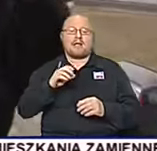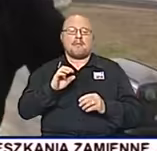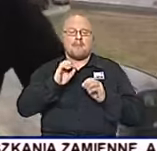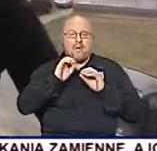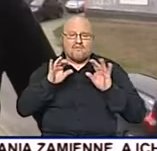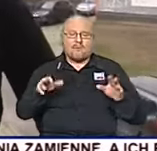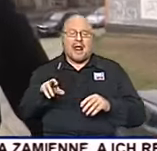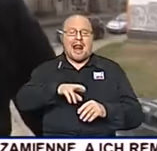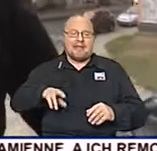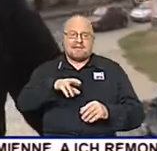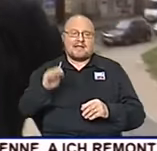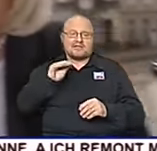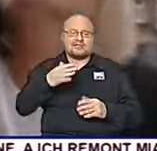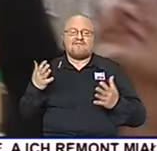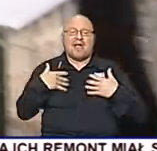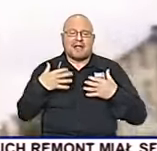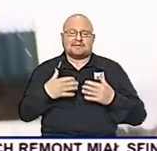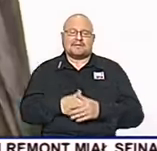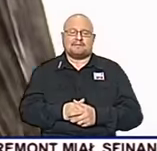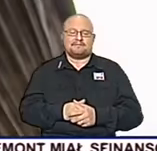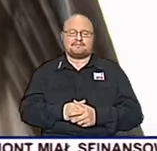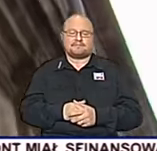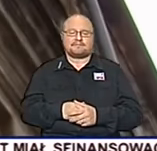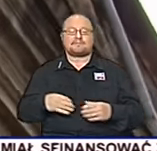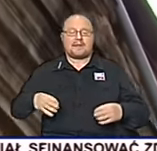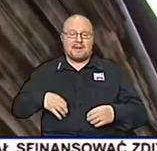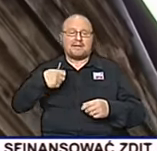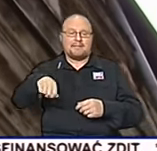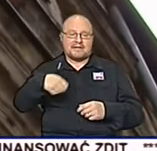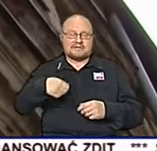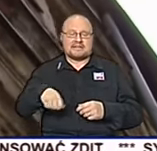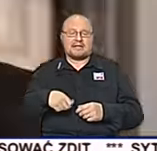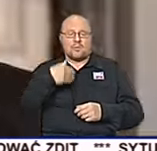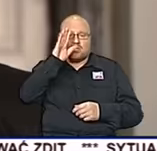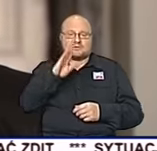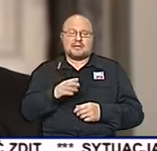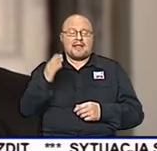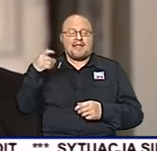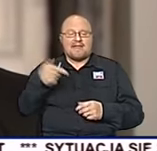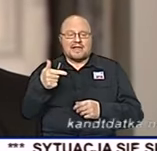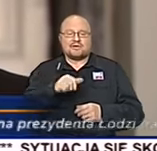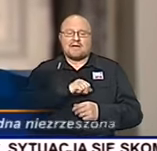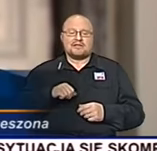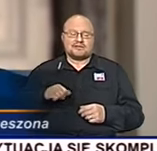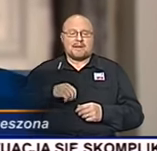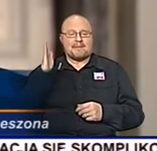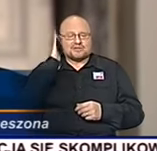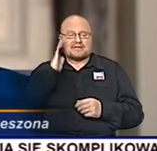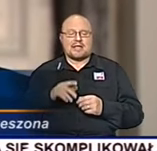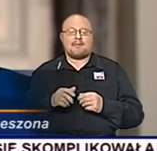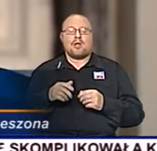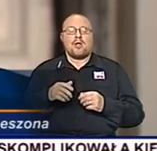informowała radnych jeszcze w wakacje. Pani prezydent Zdanowska interesowała się mieszkańcami ulicy Nawrot